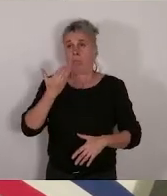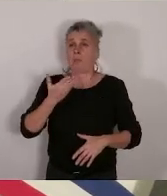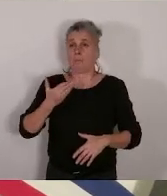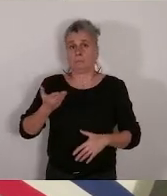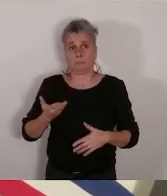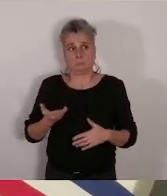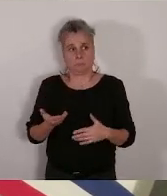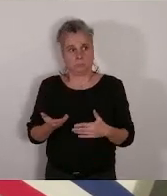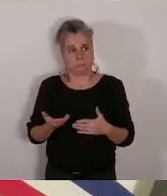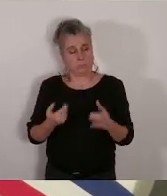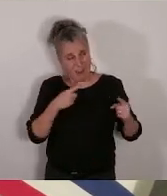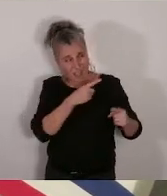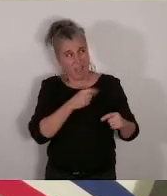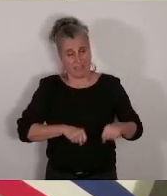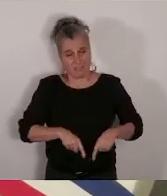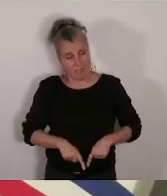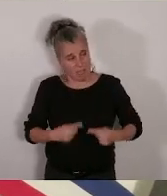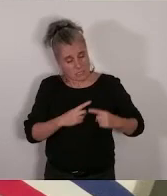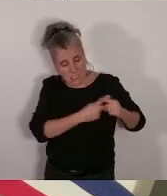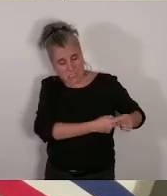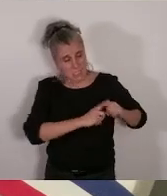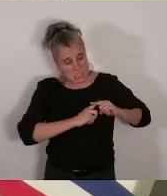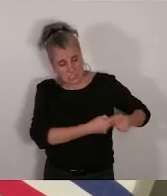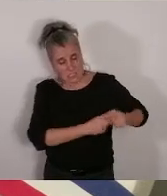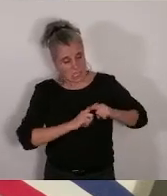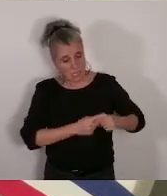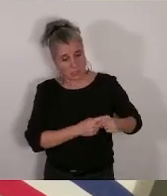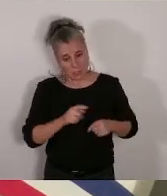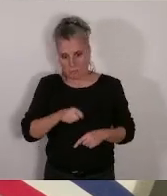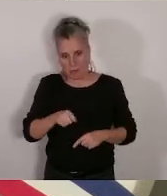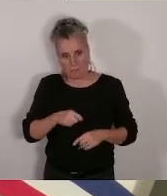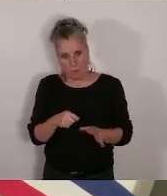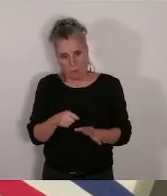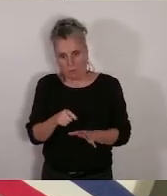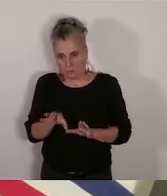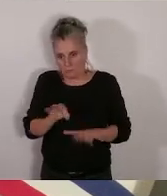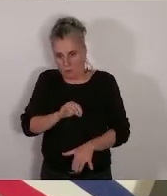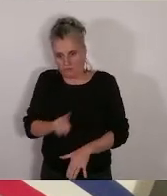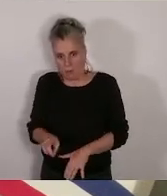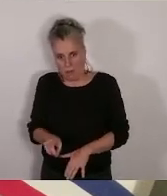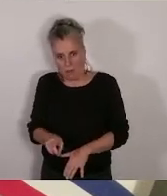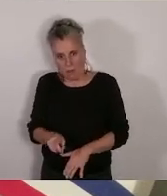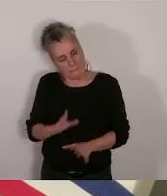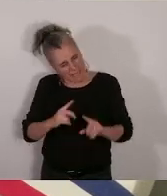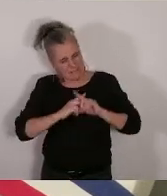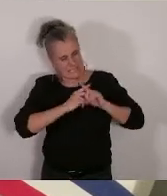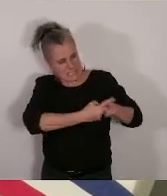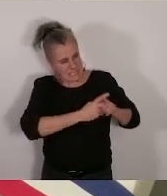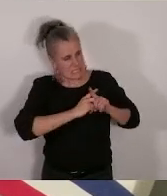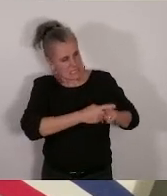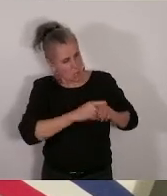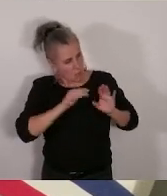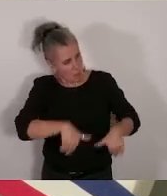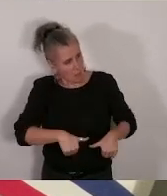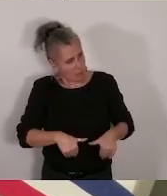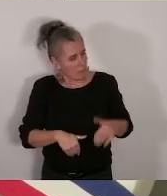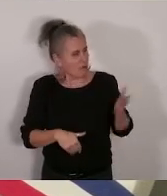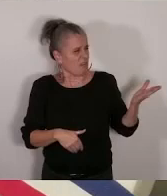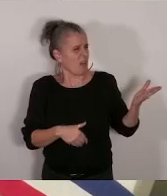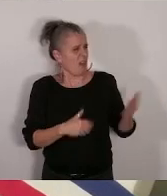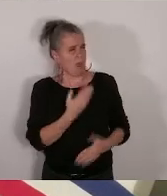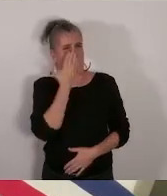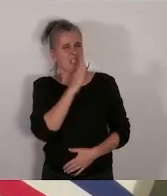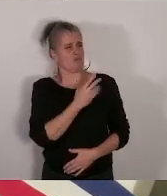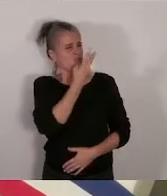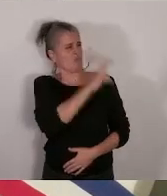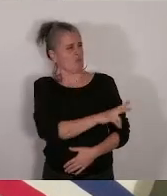négocié avec l'État pour ceux qui ne relevaient pas de notre choix et prendre votre posture de facilité. Je